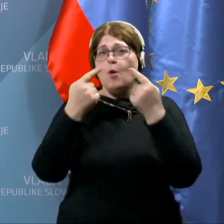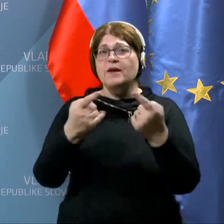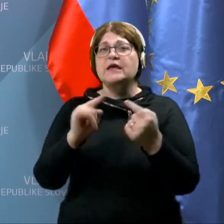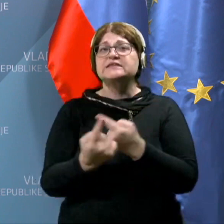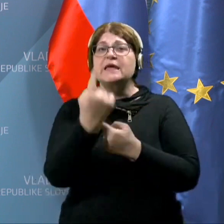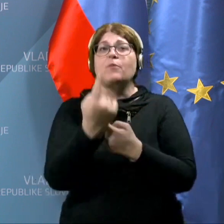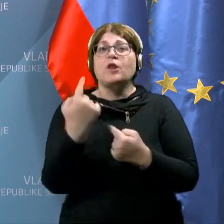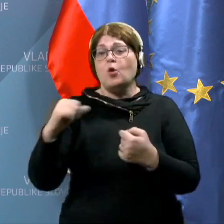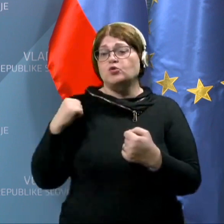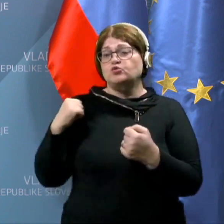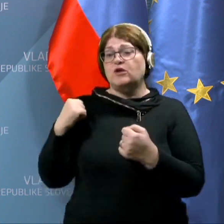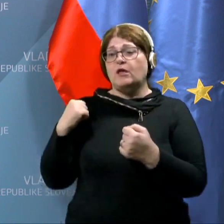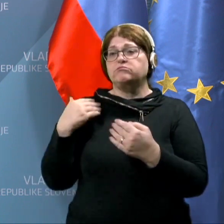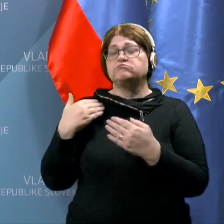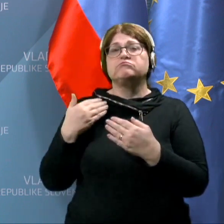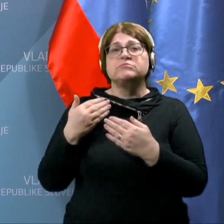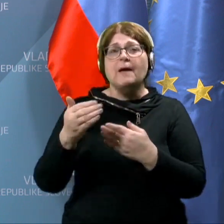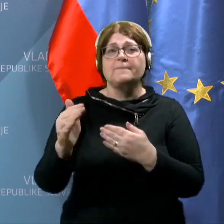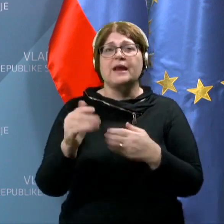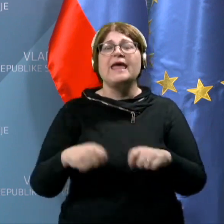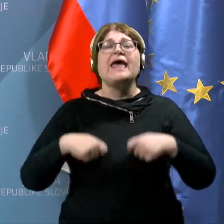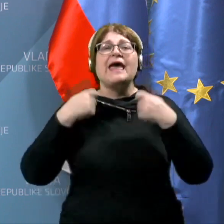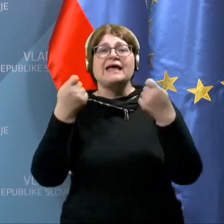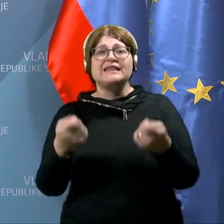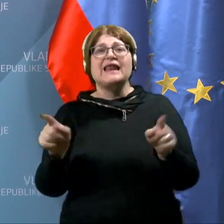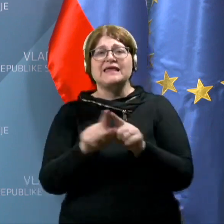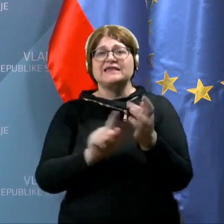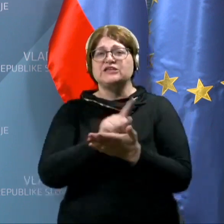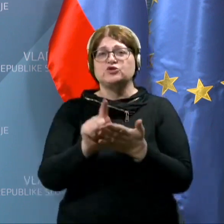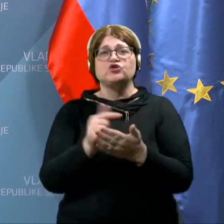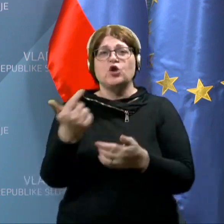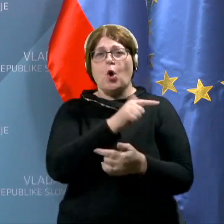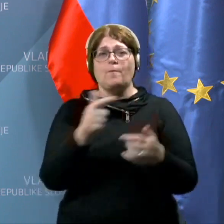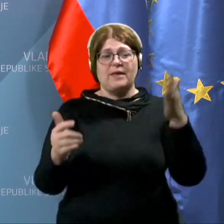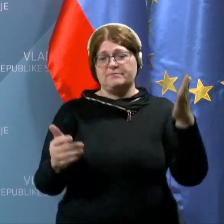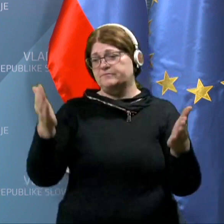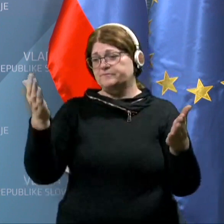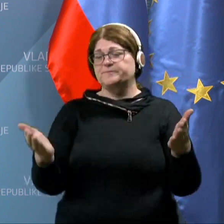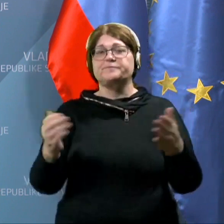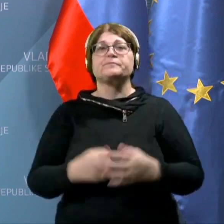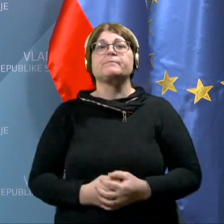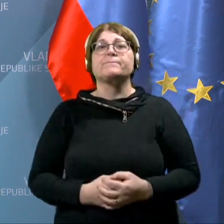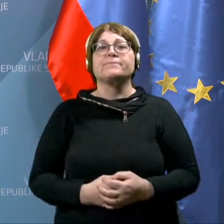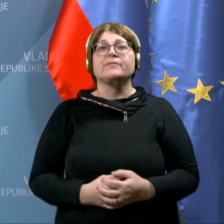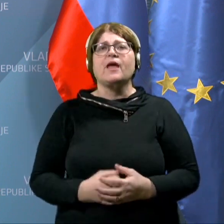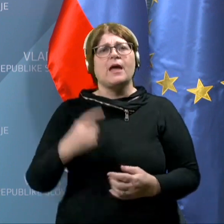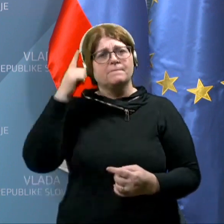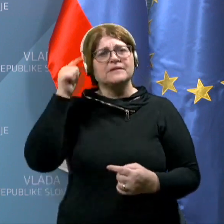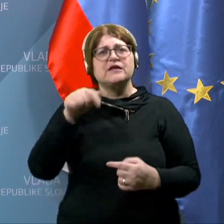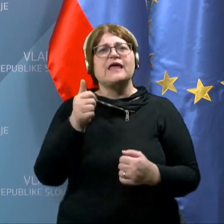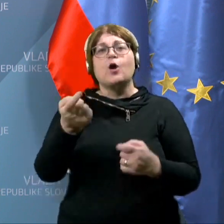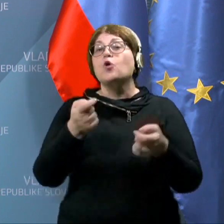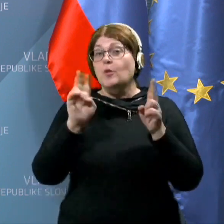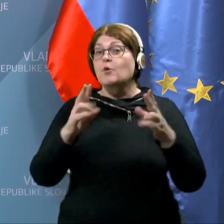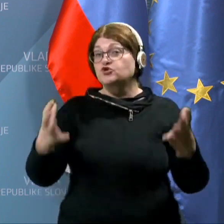pa pojavlja recimo od včeraj nekako dala, dale stoje pa res istočasno obe strani. Mislim, da je to ena od